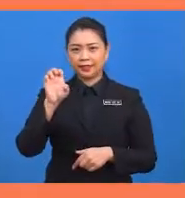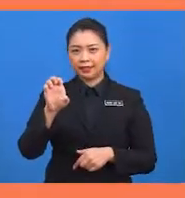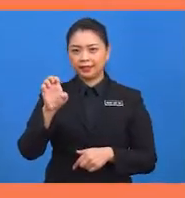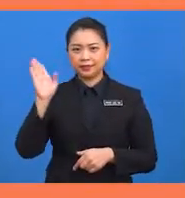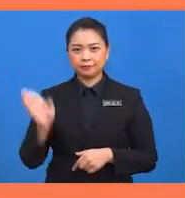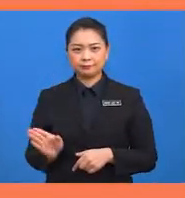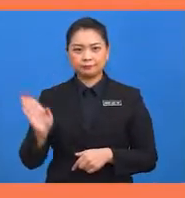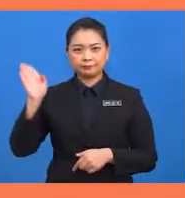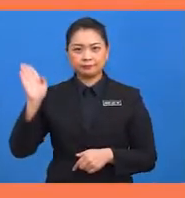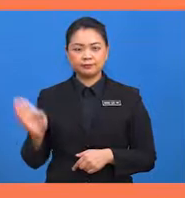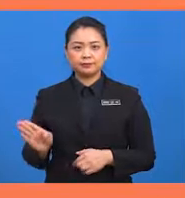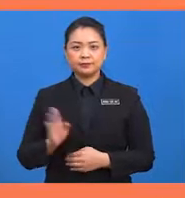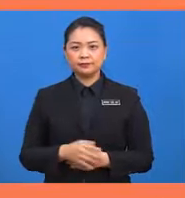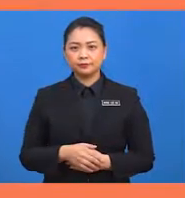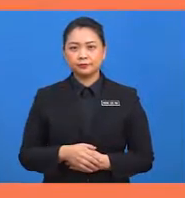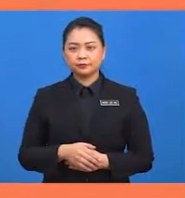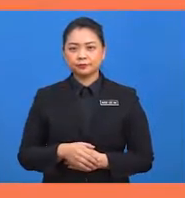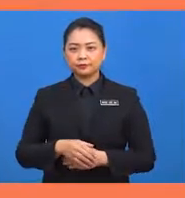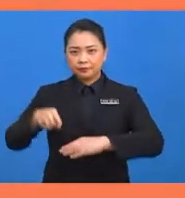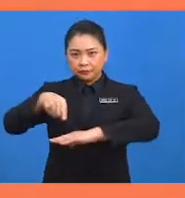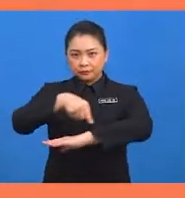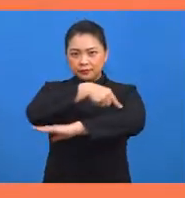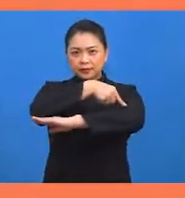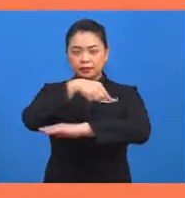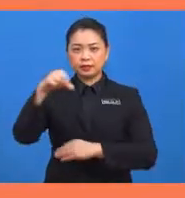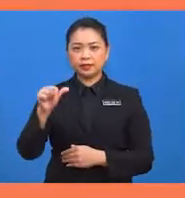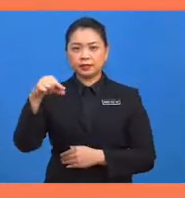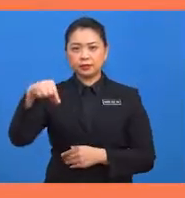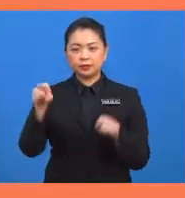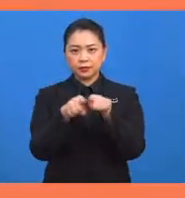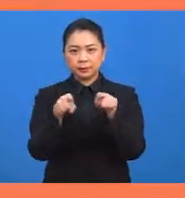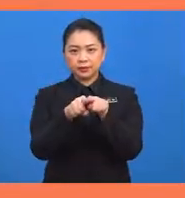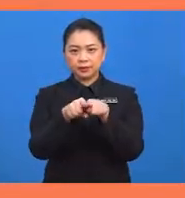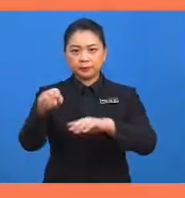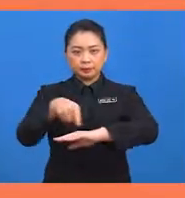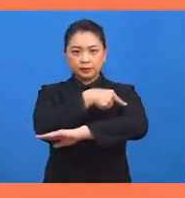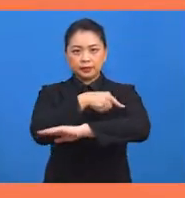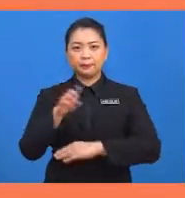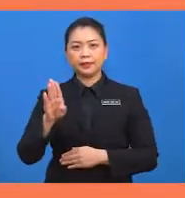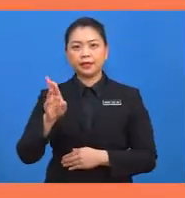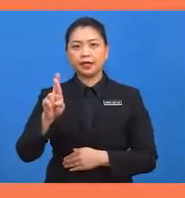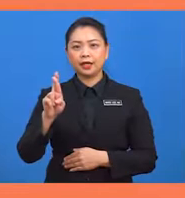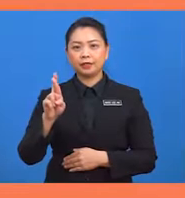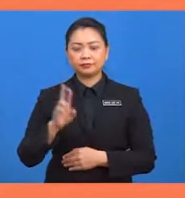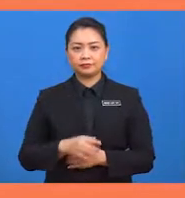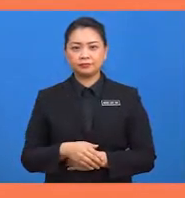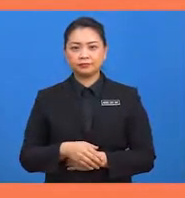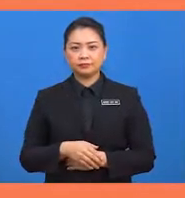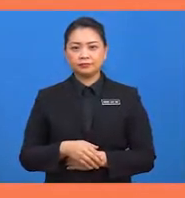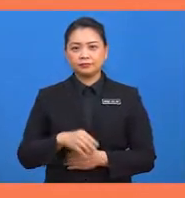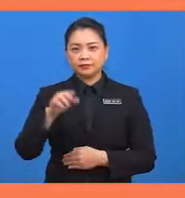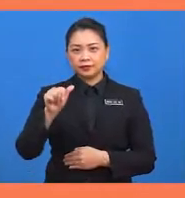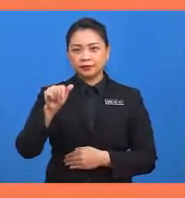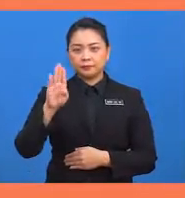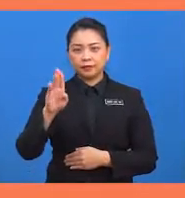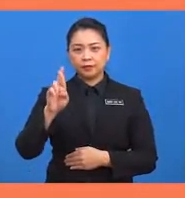lurus RE. Panjang AQ sama dengan panjang ER. ABER